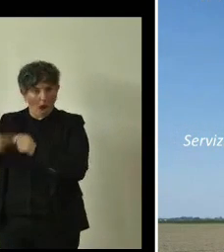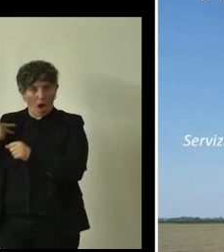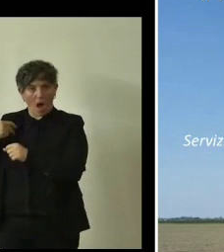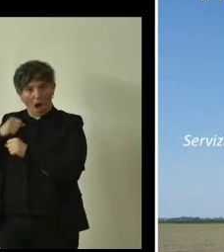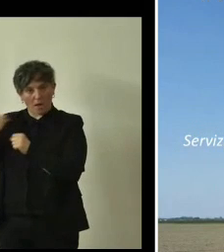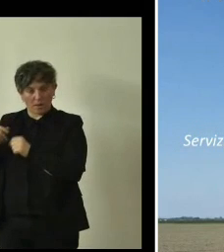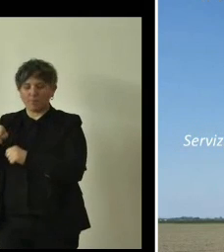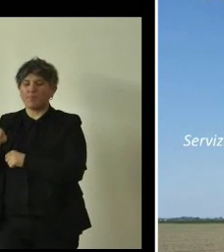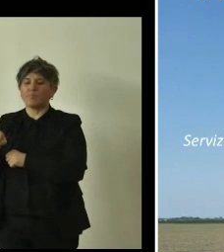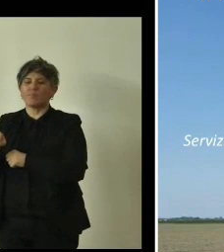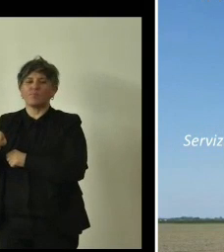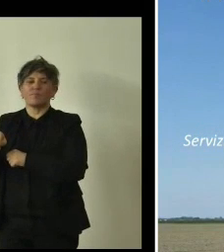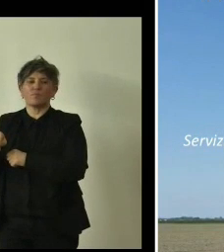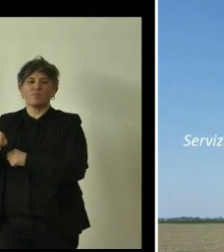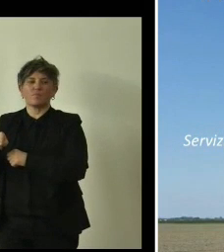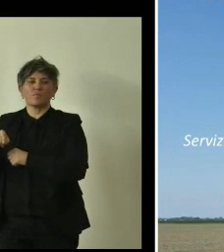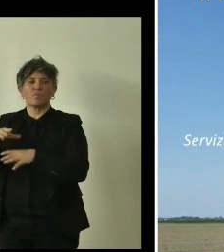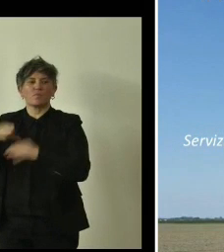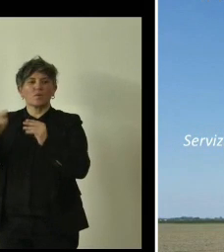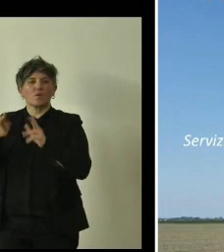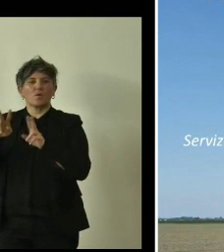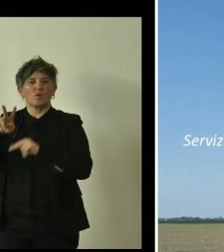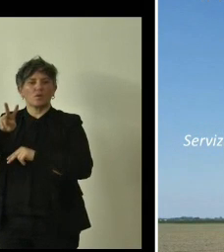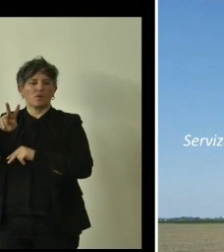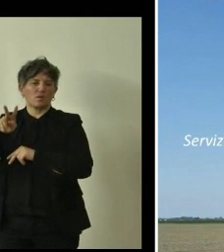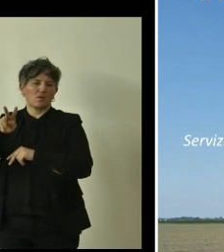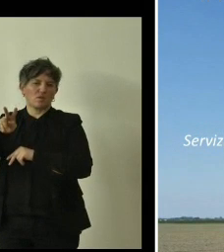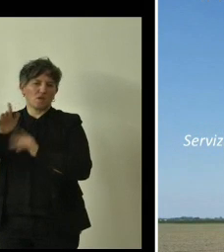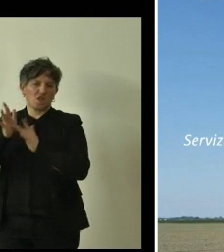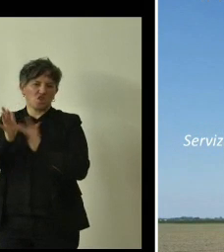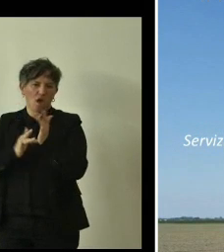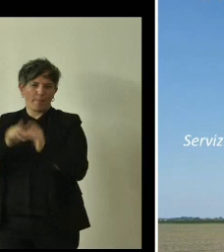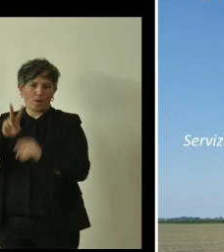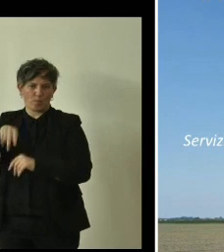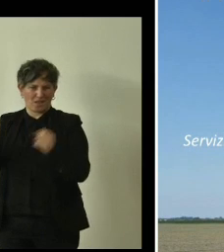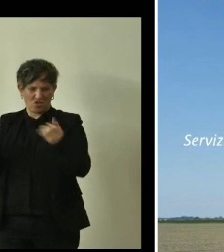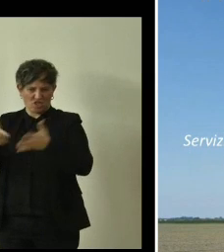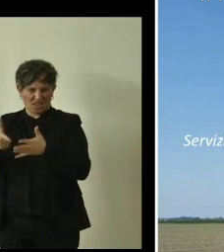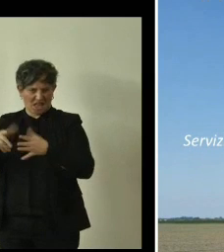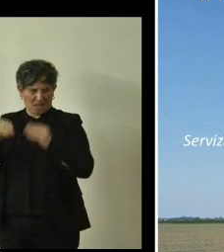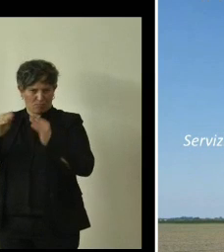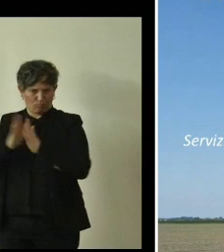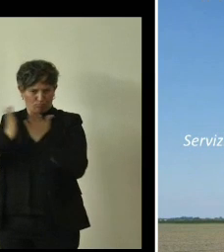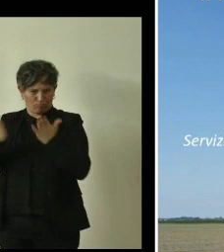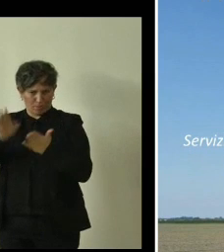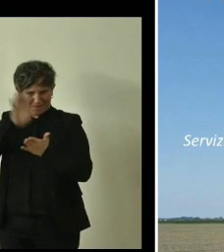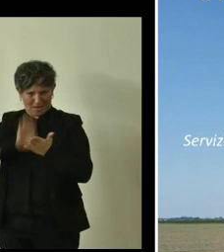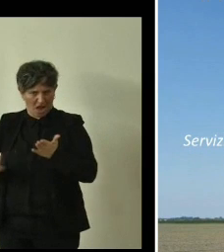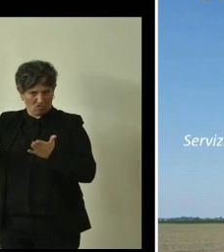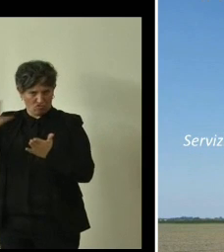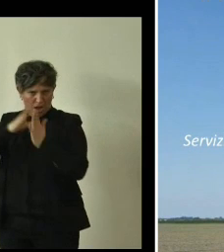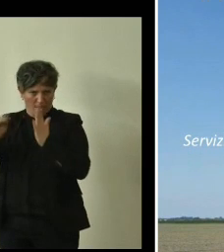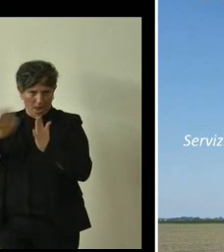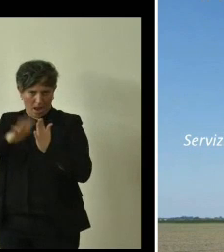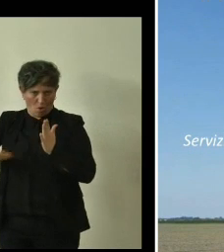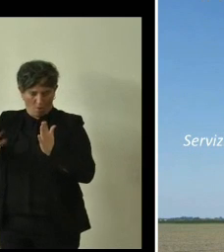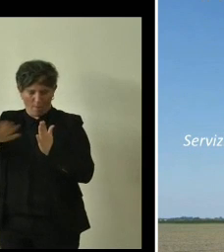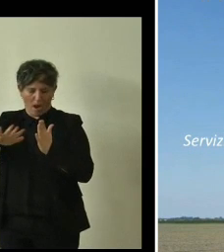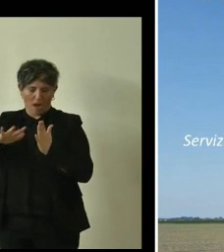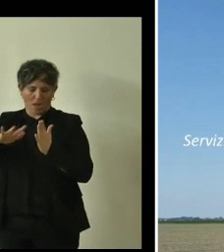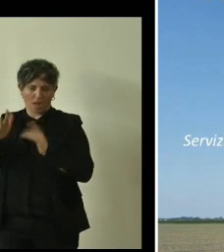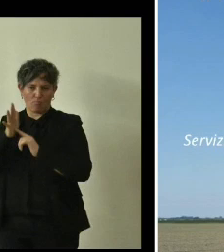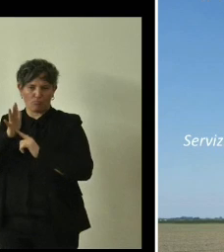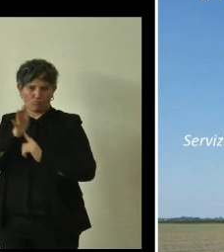'uscita nel dicembre 2017 dell'elenco degli alberi monumentali d'Italia per la nostra regione, naturalmente noi ci siamo